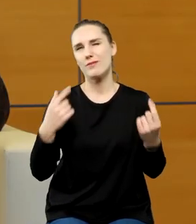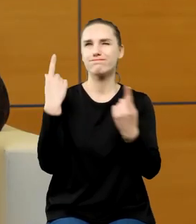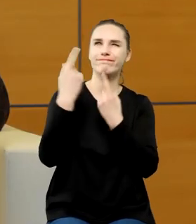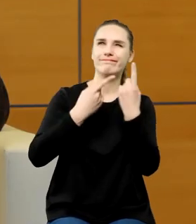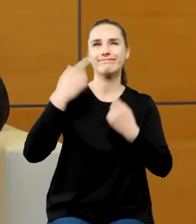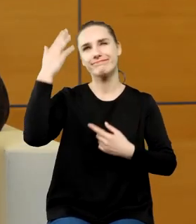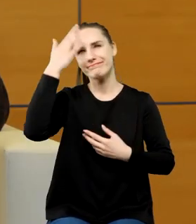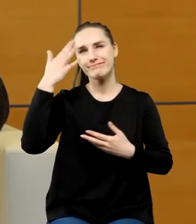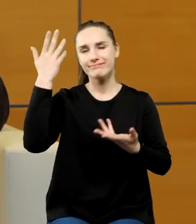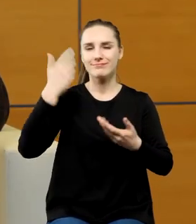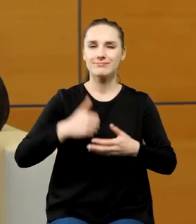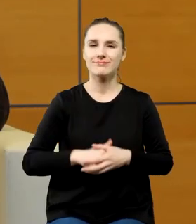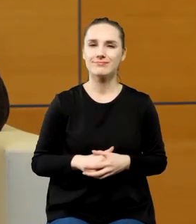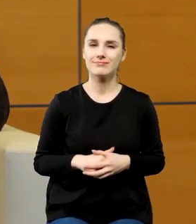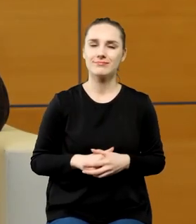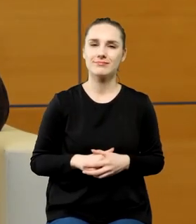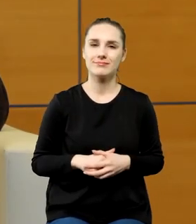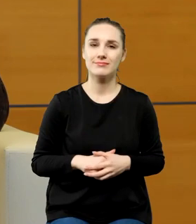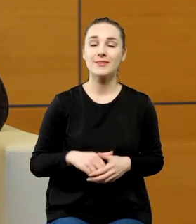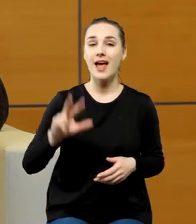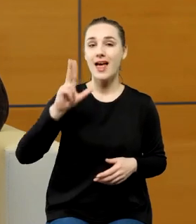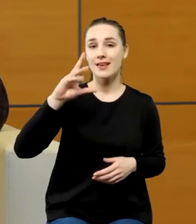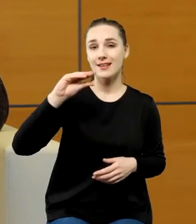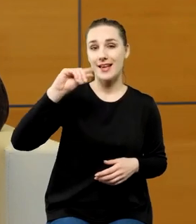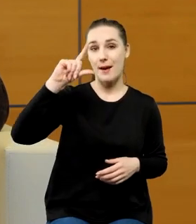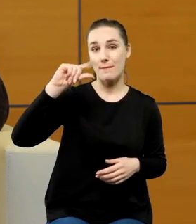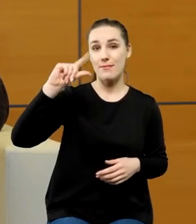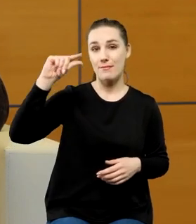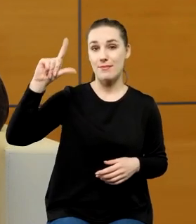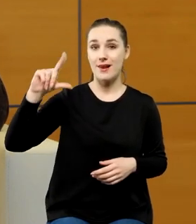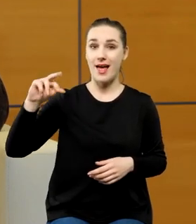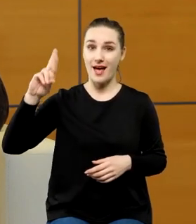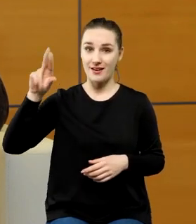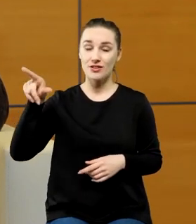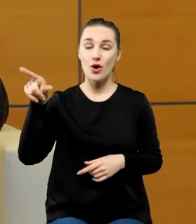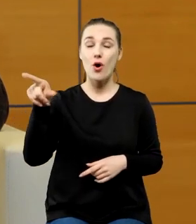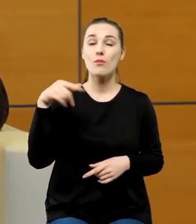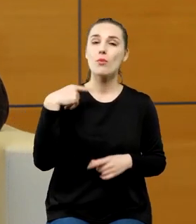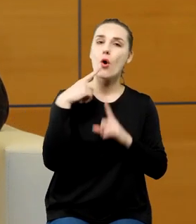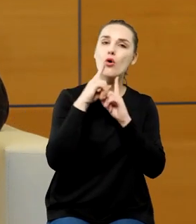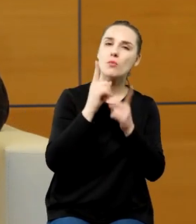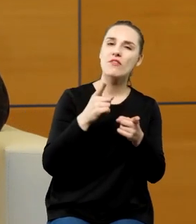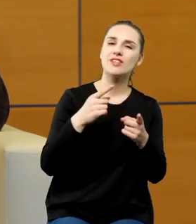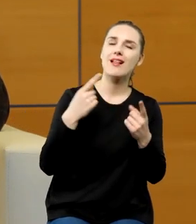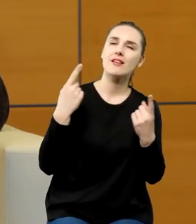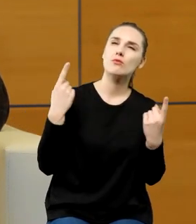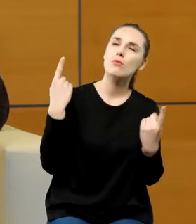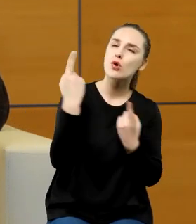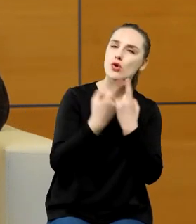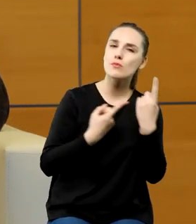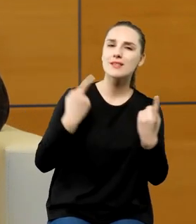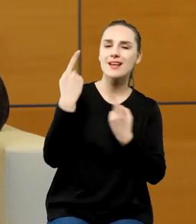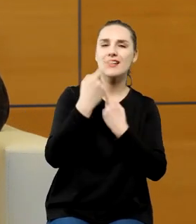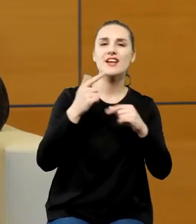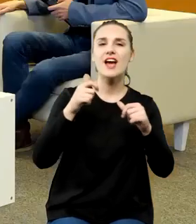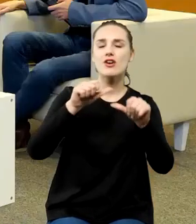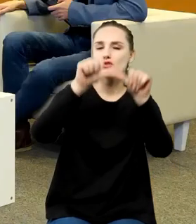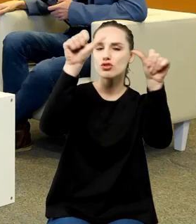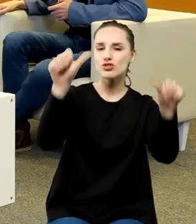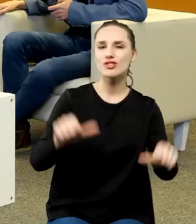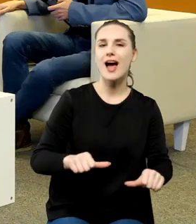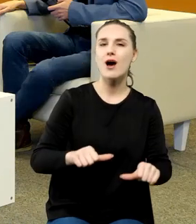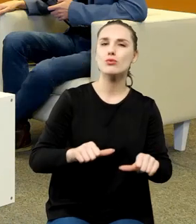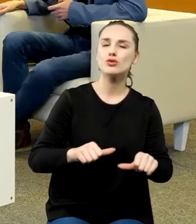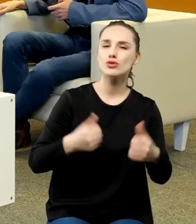Kepler, który de facto był odpowiedzialny za rozmyślania nad kształtem siły powszechnego